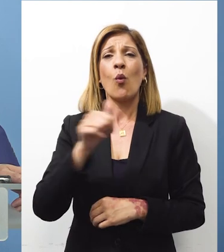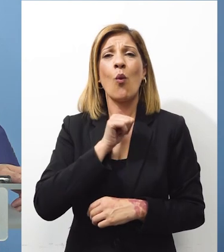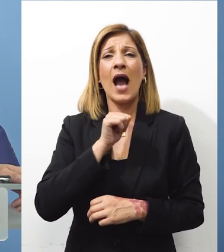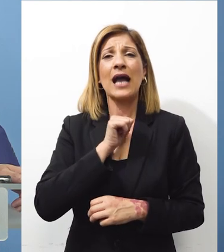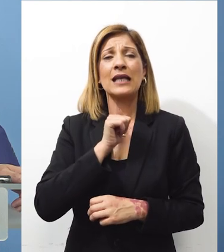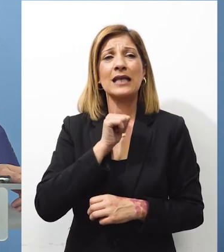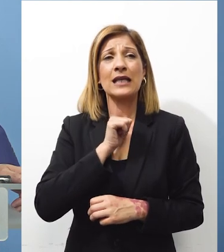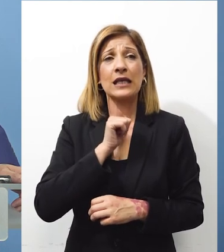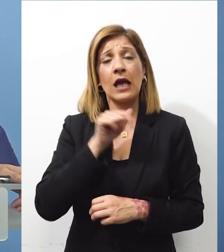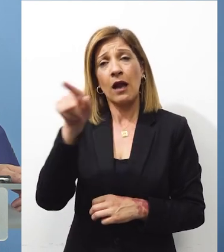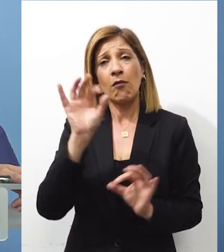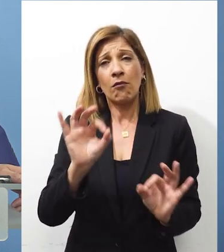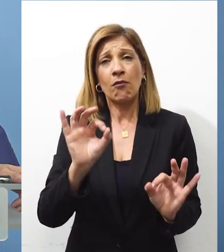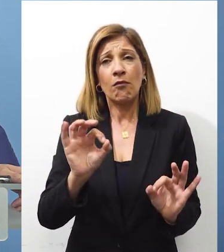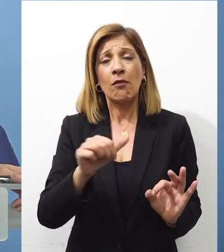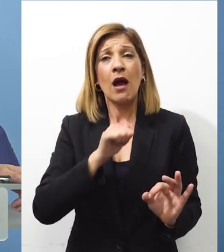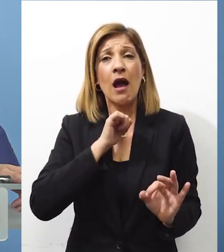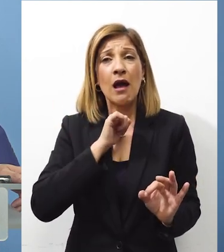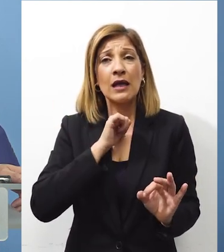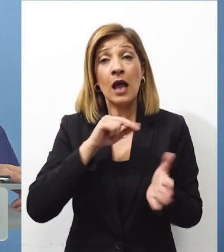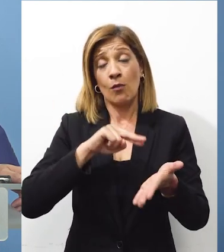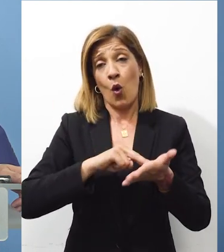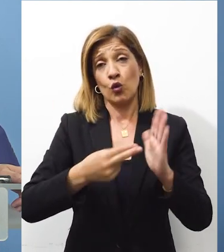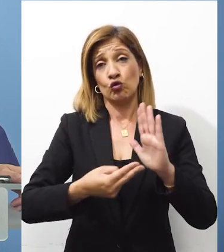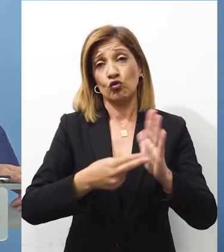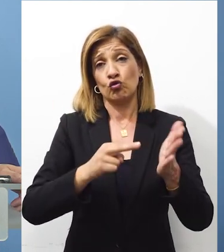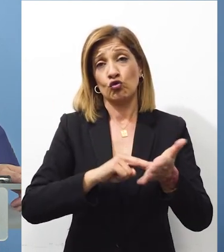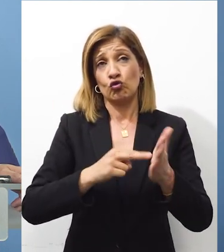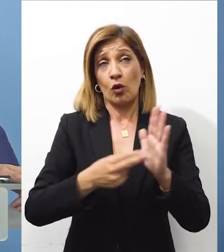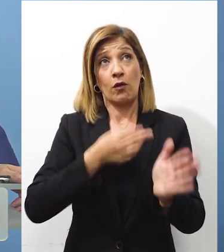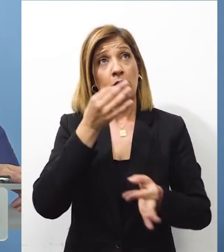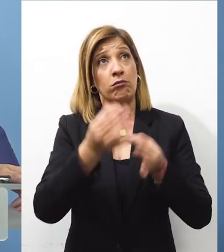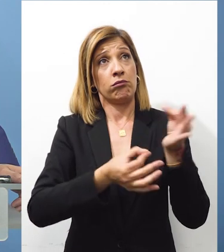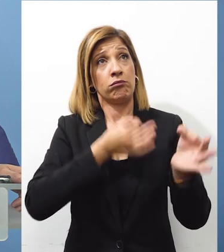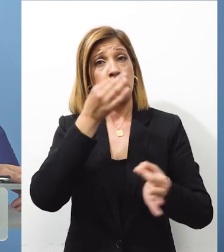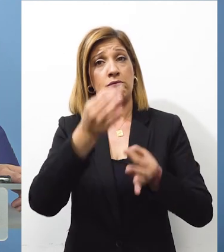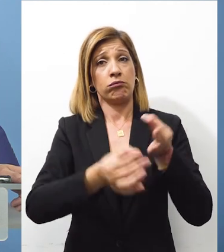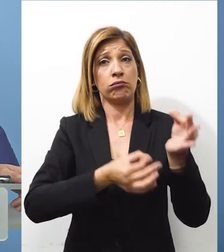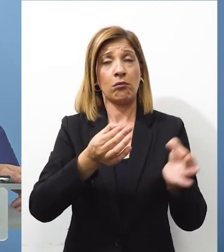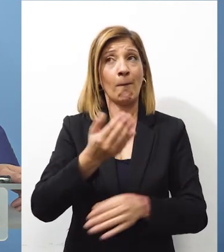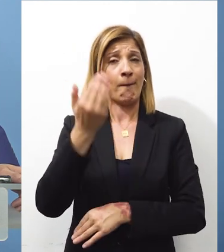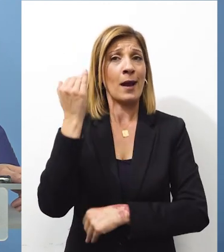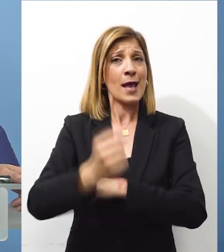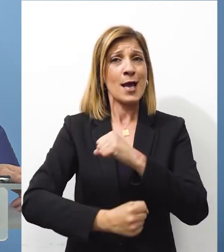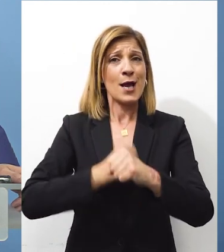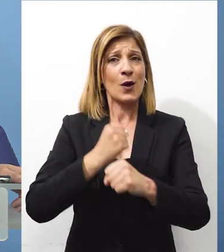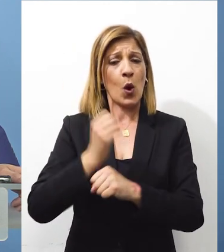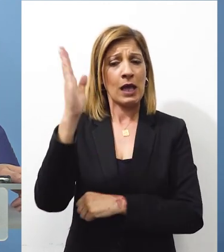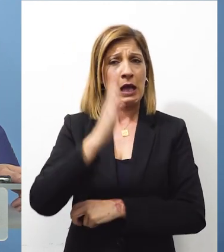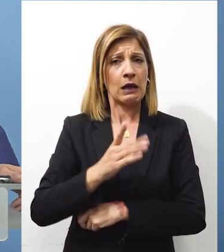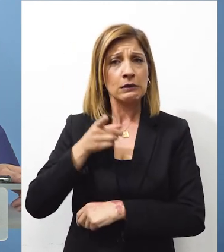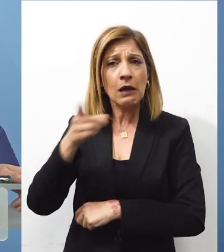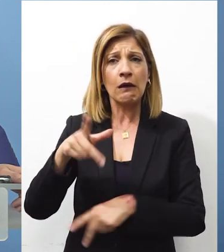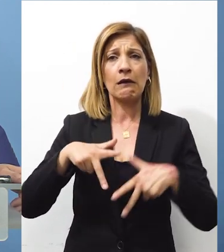σε αυτό το στάδιο το ΑΚΕΛ να είναι διπλά προσεκτικό όταν αναφέρεται σε μια περίοδο πολύ κρίσιμη και μια